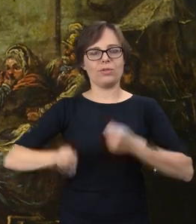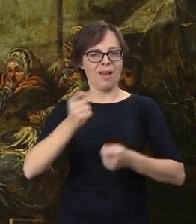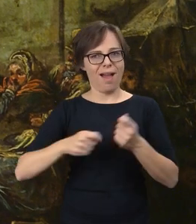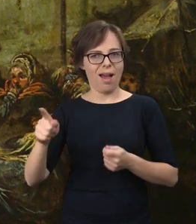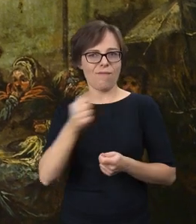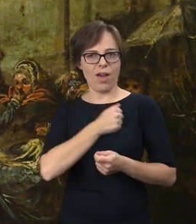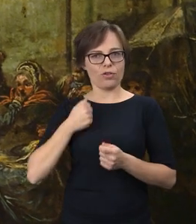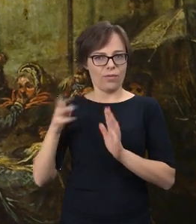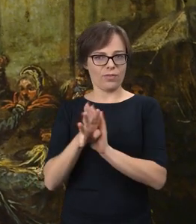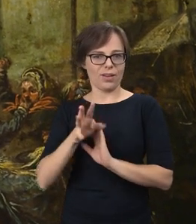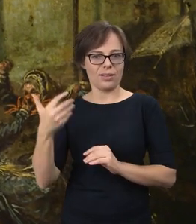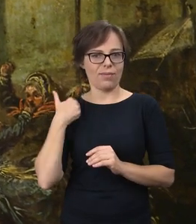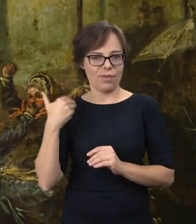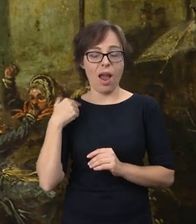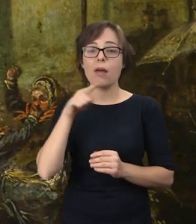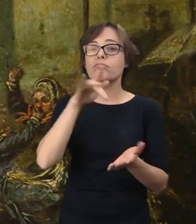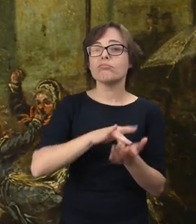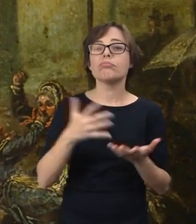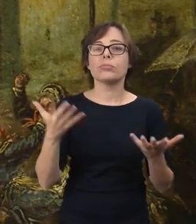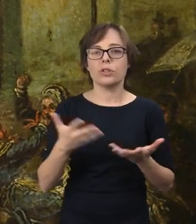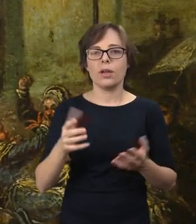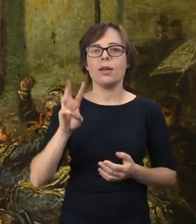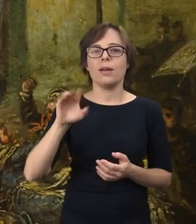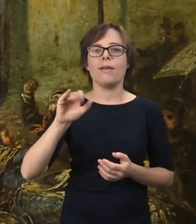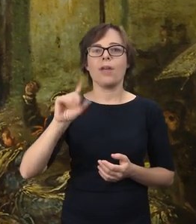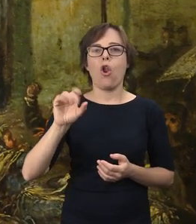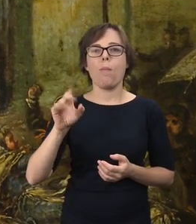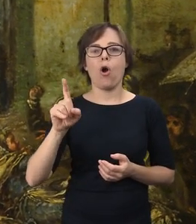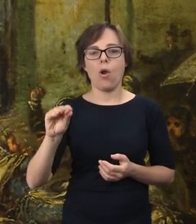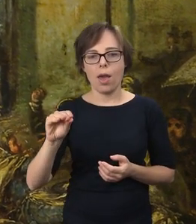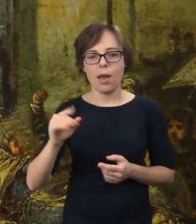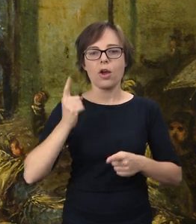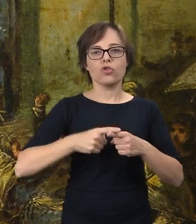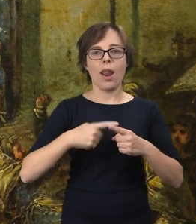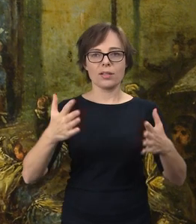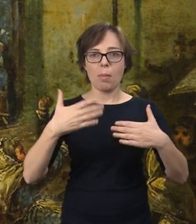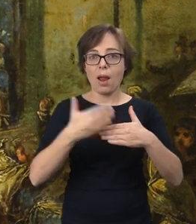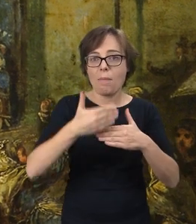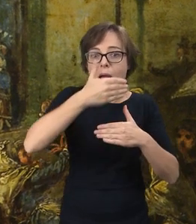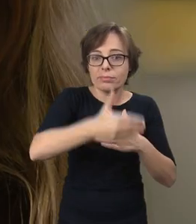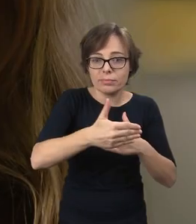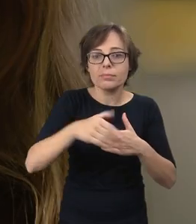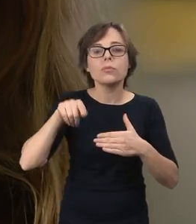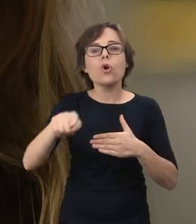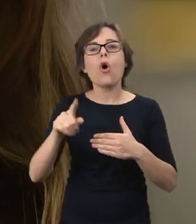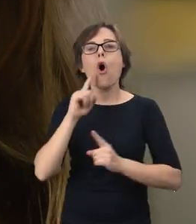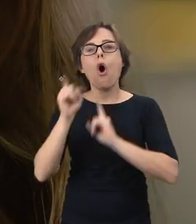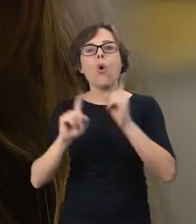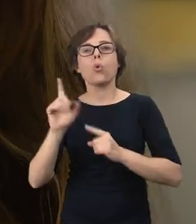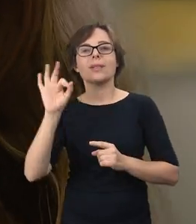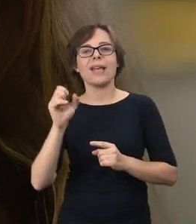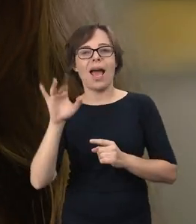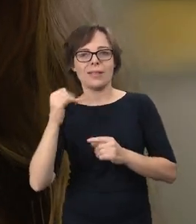Wielopolu, tuż za Żelazną Bramą, przy zachodnim wylocie Ogrodu Saskiego. Budynek ten powstał w